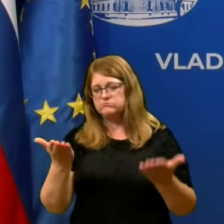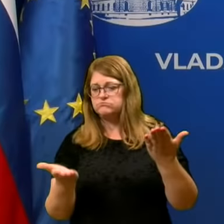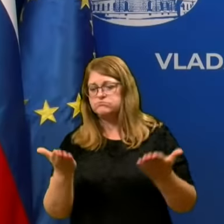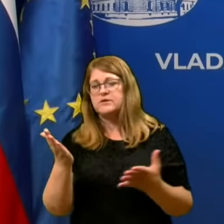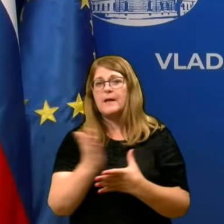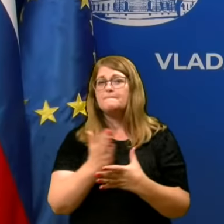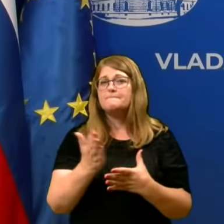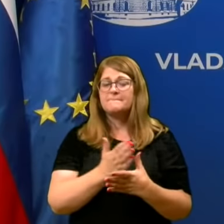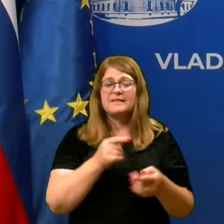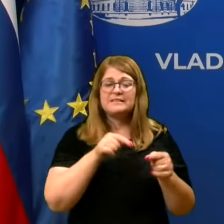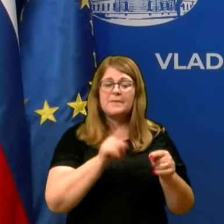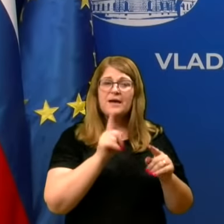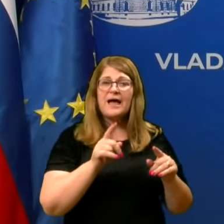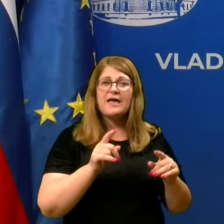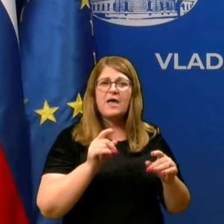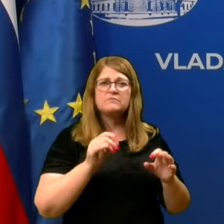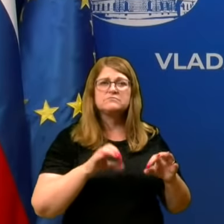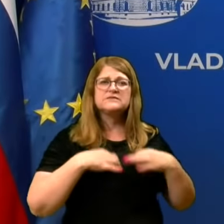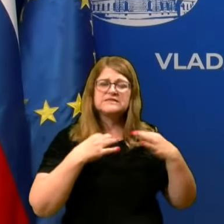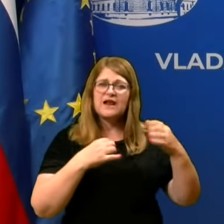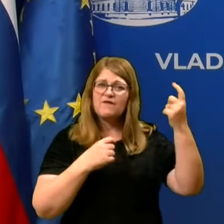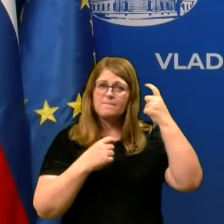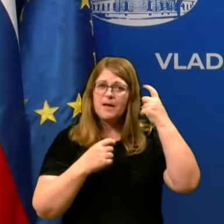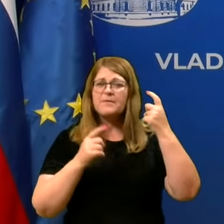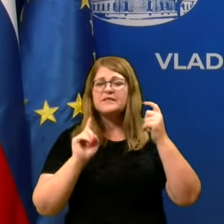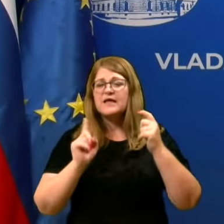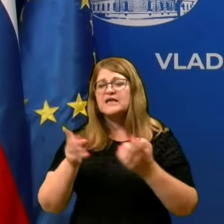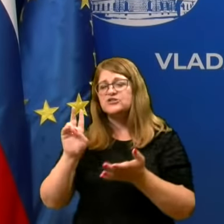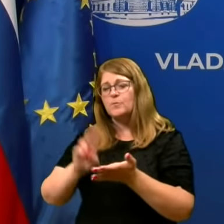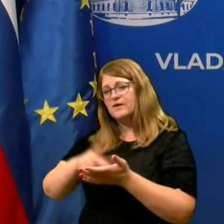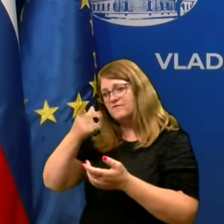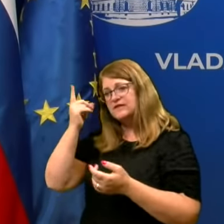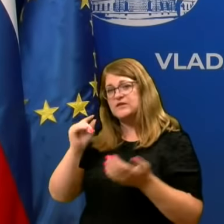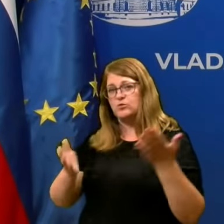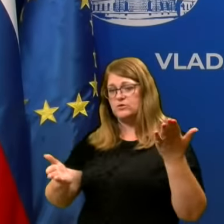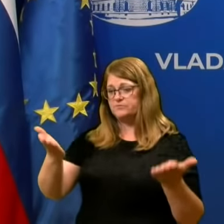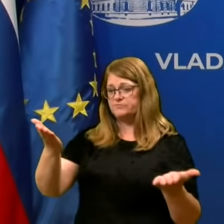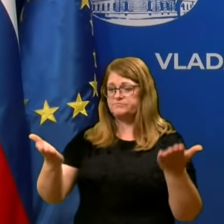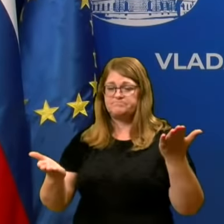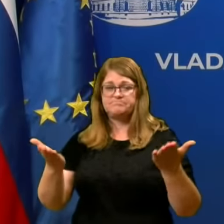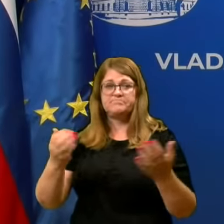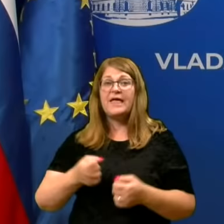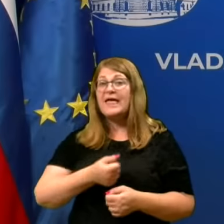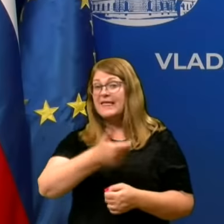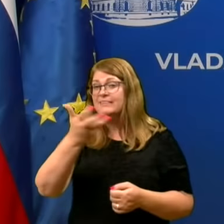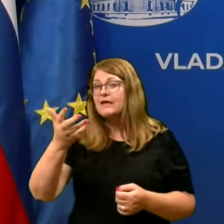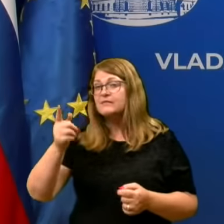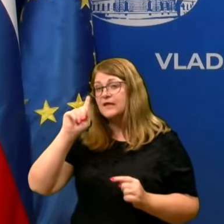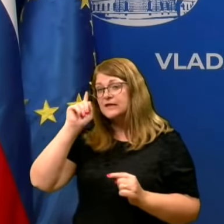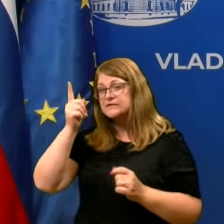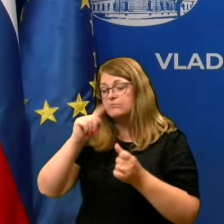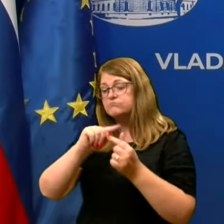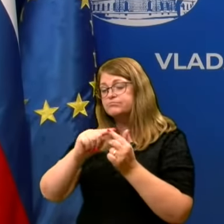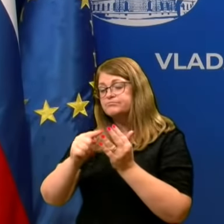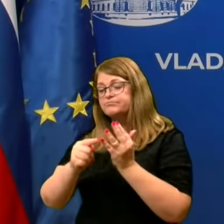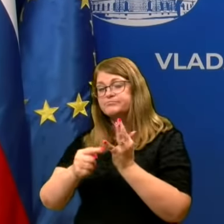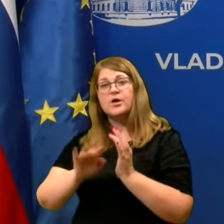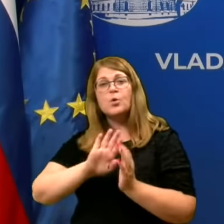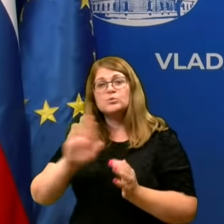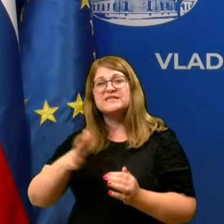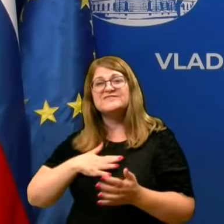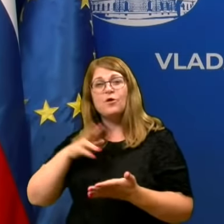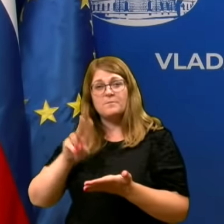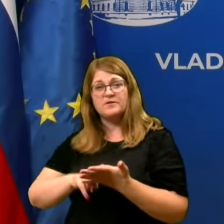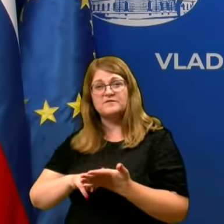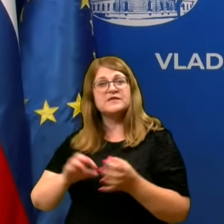med tem, kaj je zdrava logika in drugo, kaj so pravice ljudi. Nekateri pač znajo naštetna pamet vse svoje